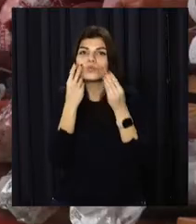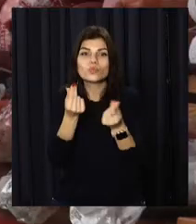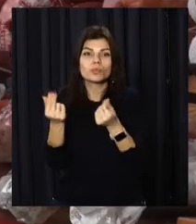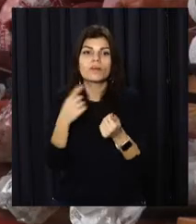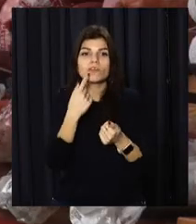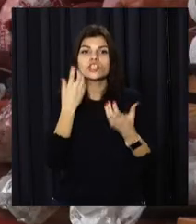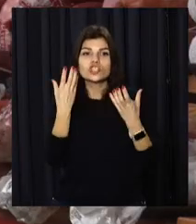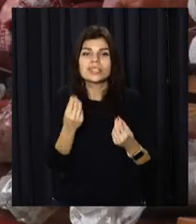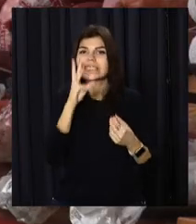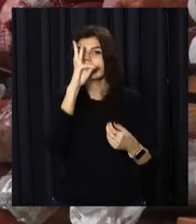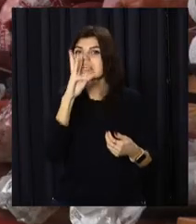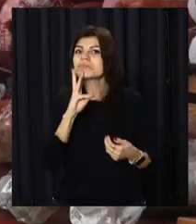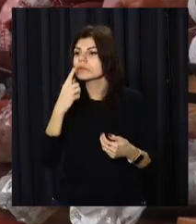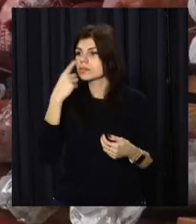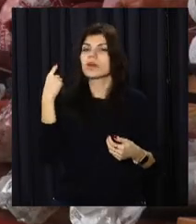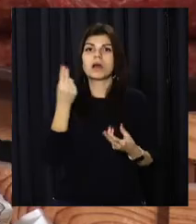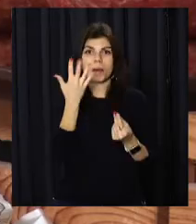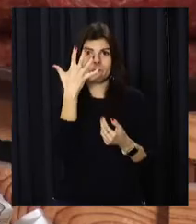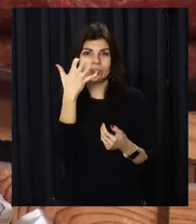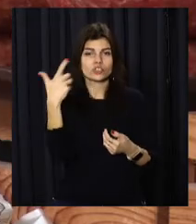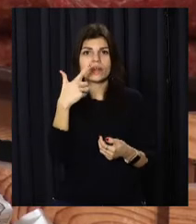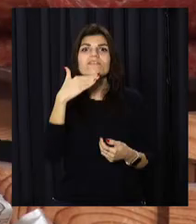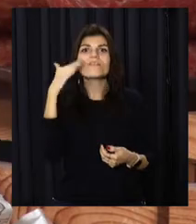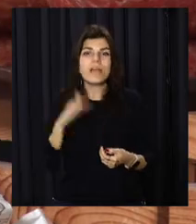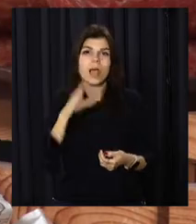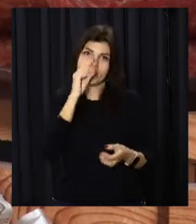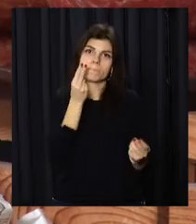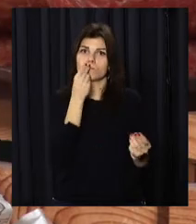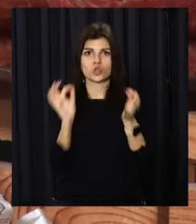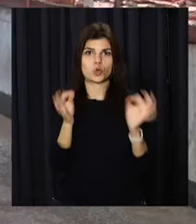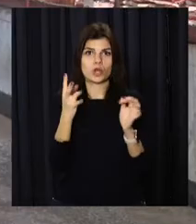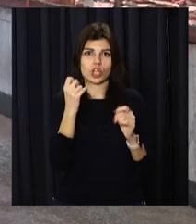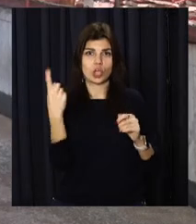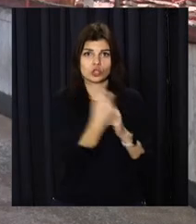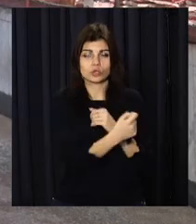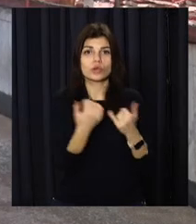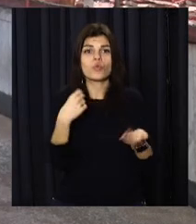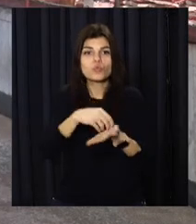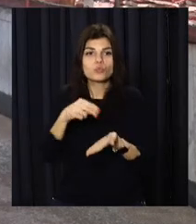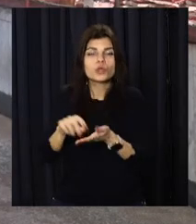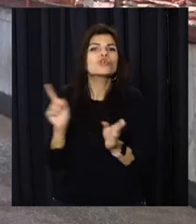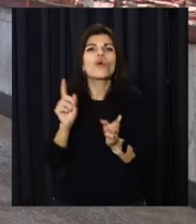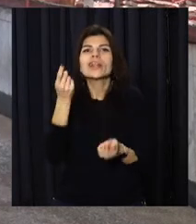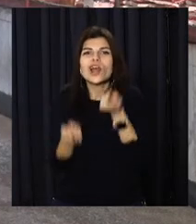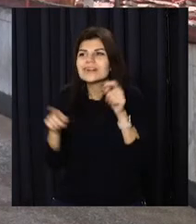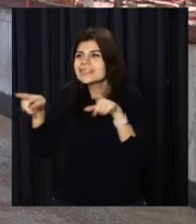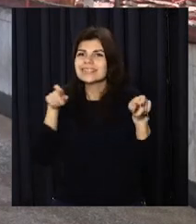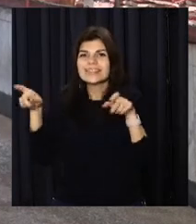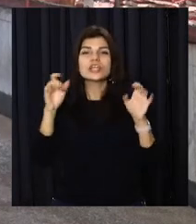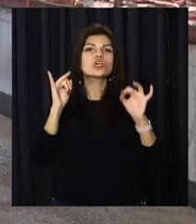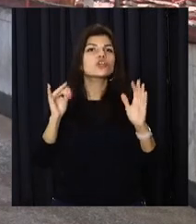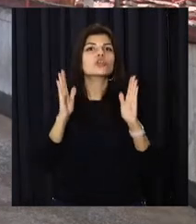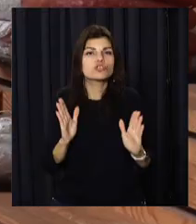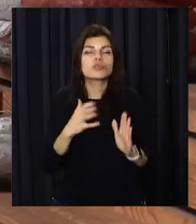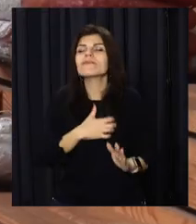Каже, ще три місяці тому йому вистачало 500 гривень, аби більш-менш запастись на тиждень. Купував, що подешевше і лише